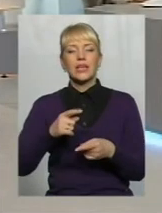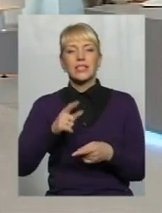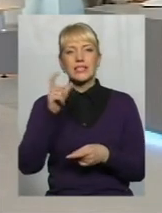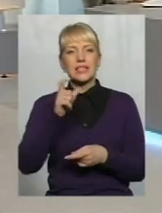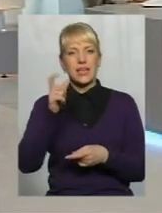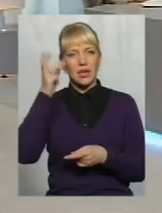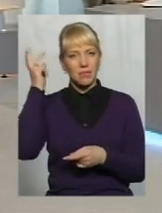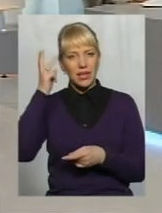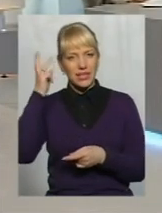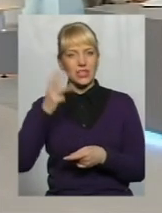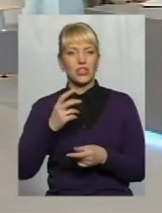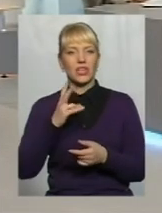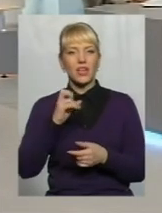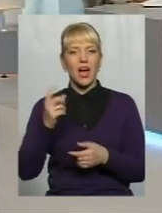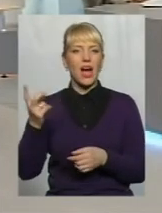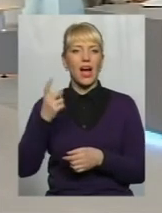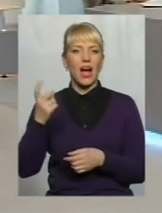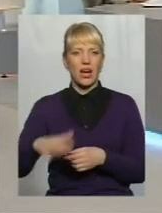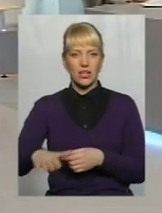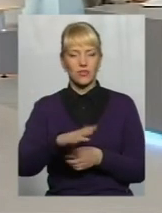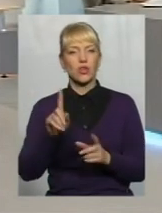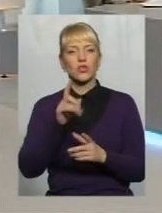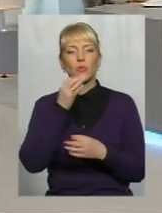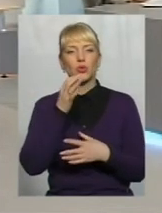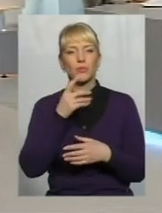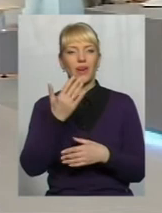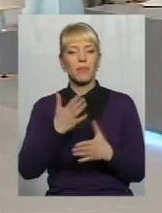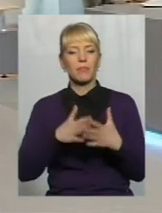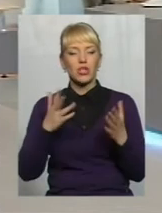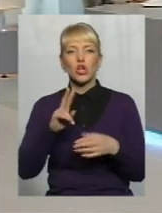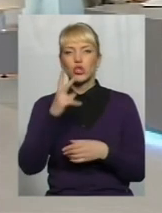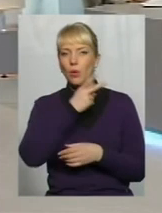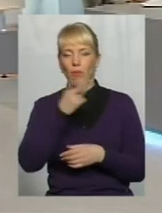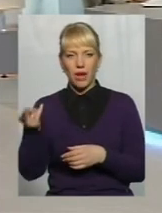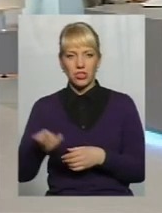Хмельниччини, які ідеї найбільш сподобалися з того, що побачили?